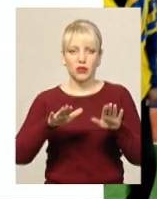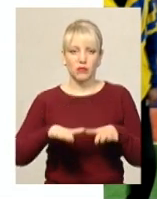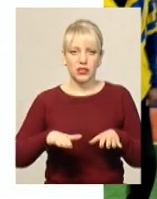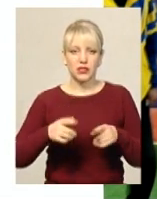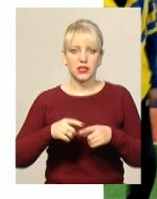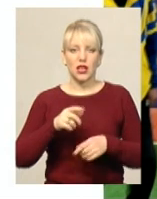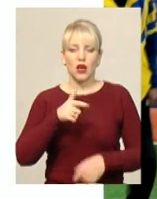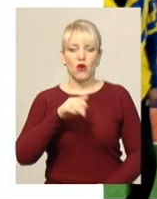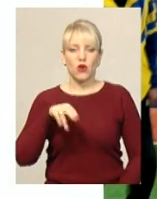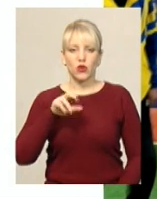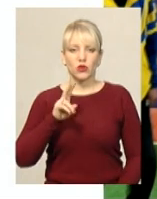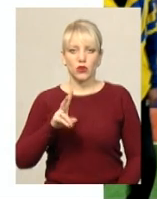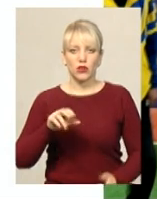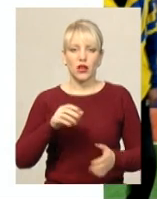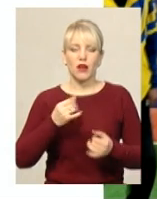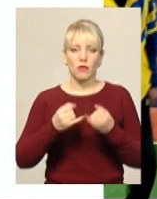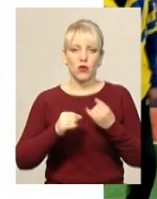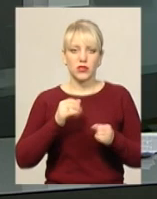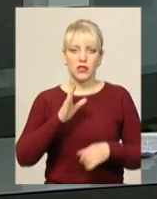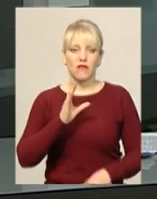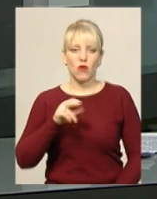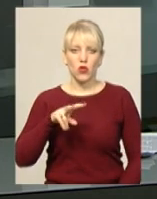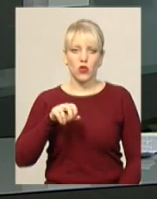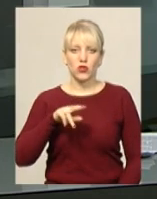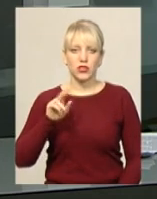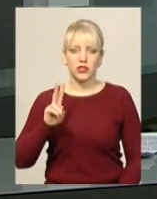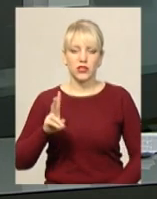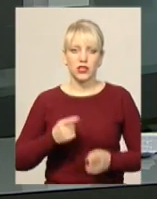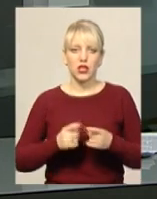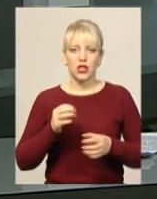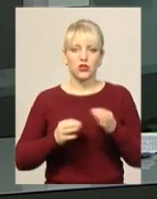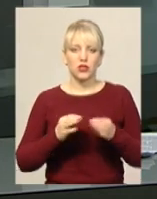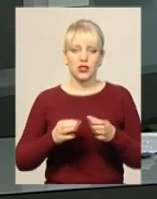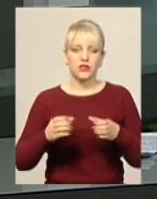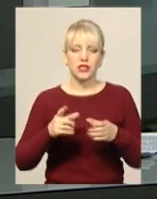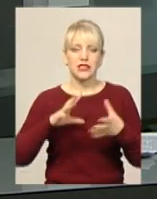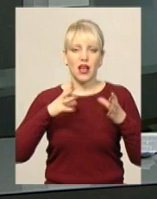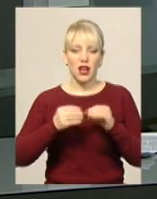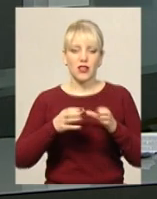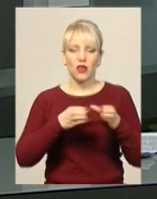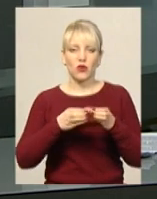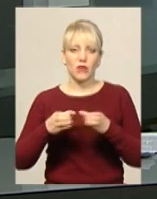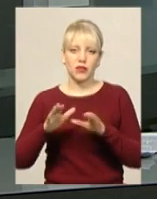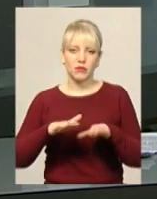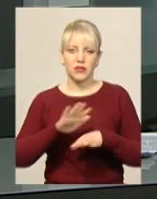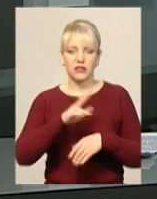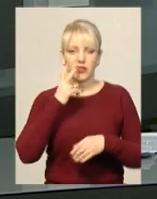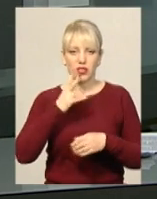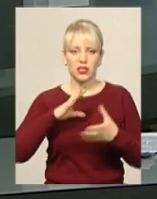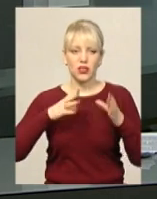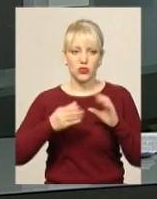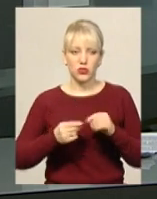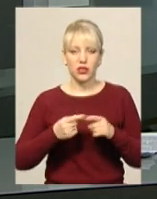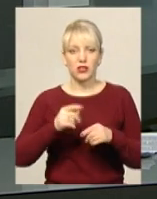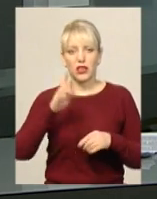важкоатлети Городка, бронзов представників Волочиська. Суддівська колегія визначила і загальнокомандні місця, зважаючи на результати і